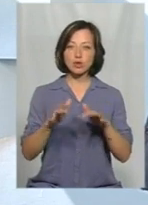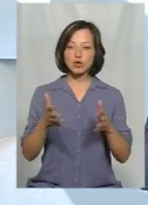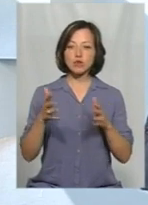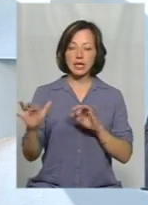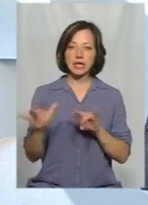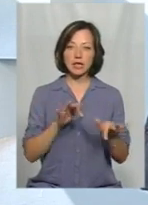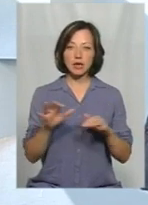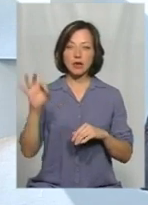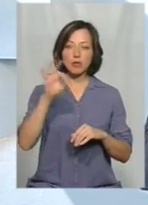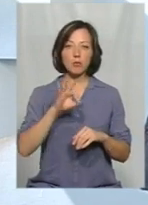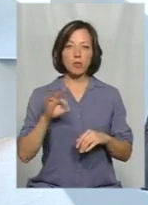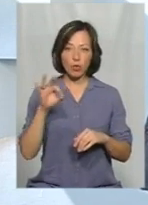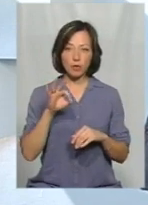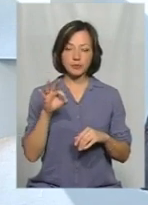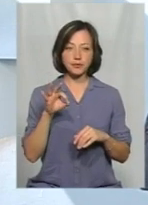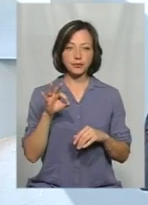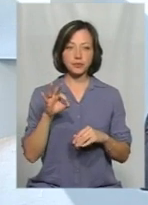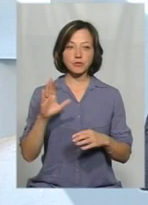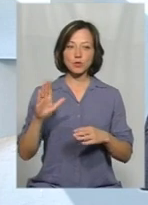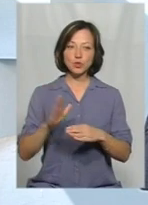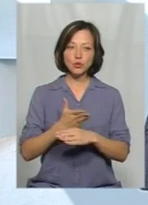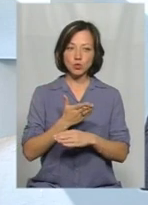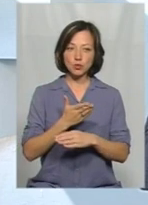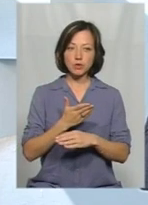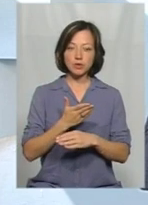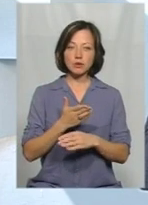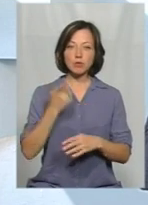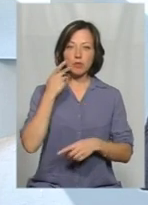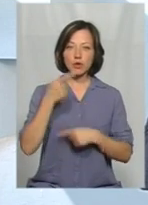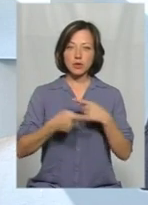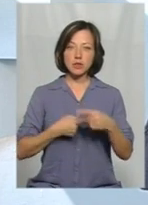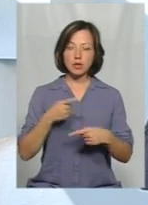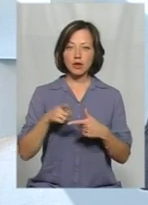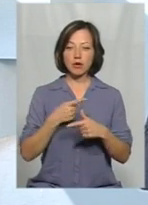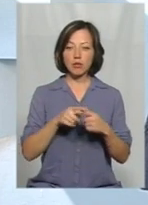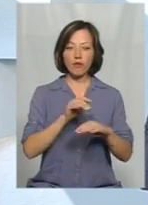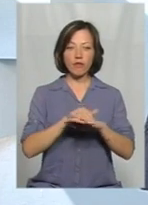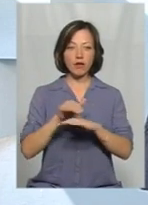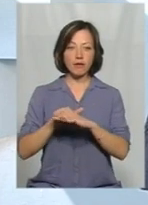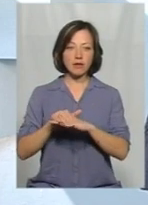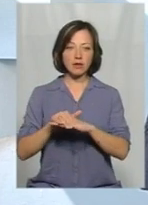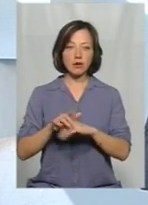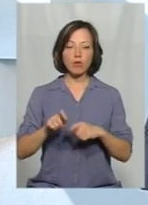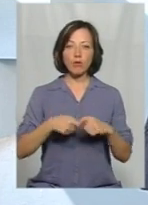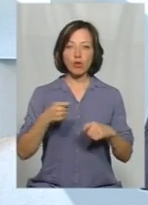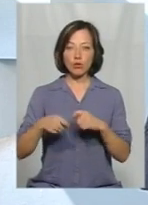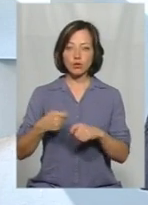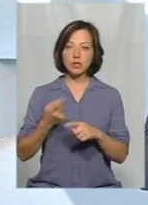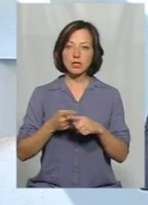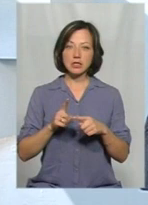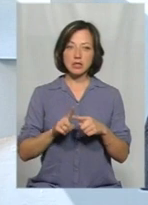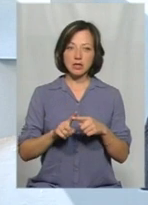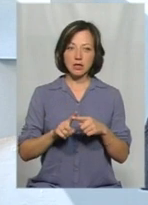дії щодо усунення постійних або виявлених порушень. А саме, це по